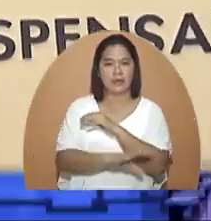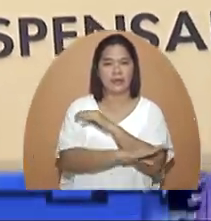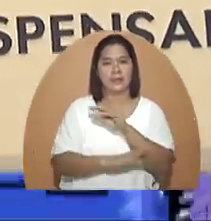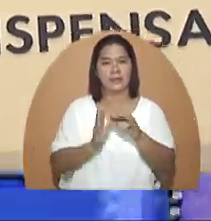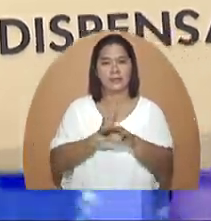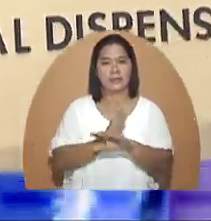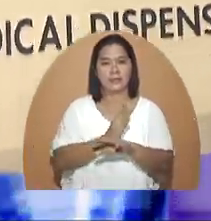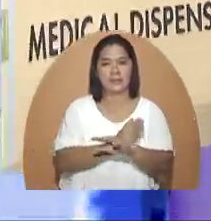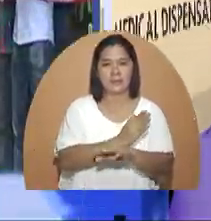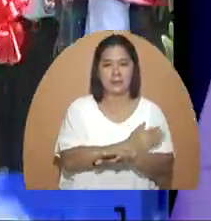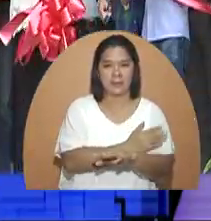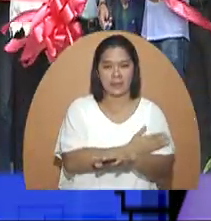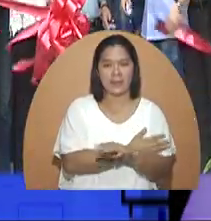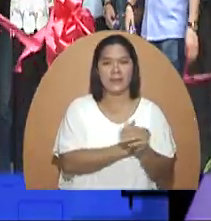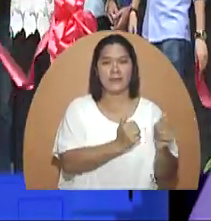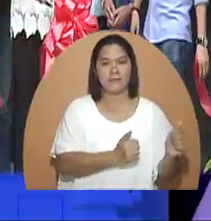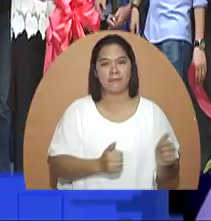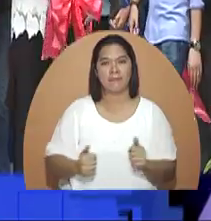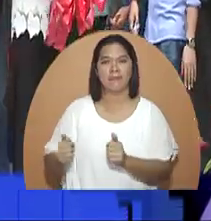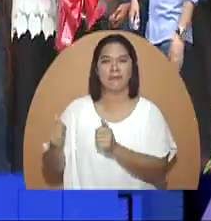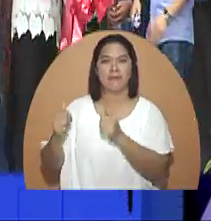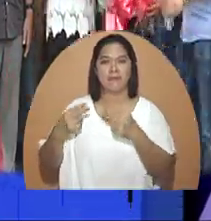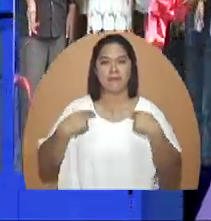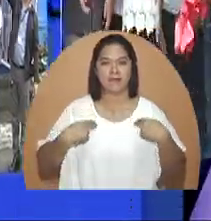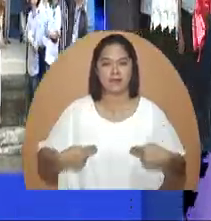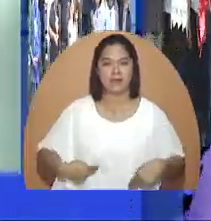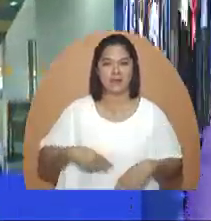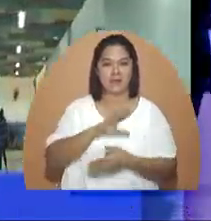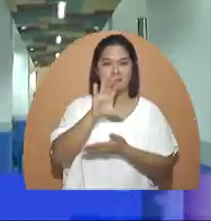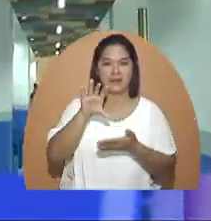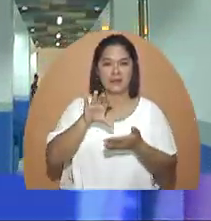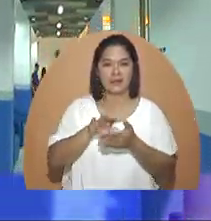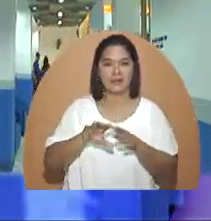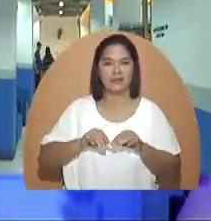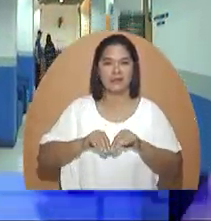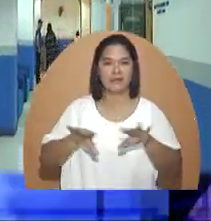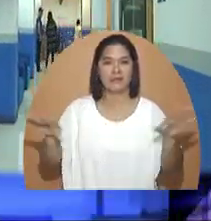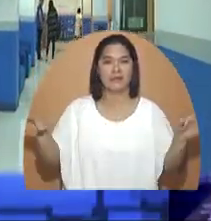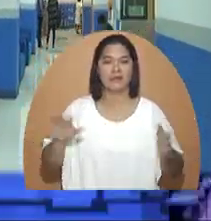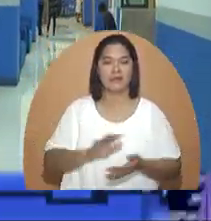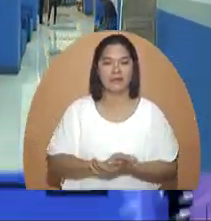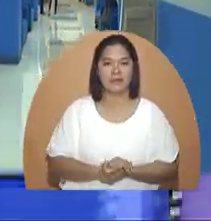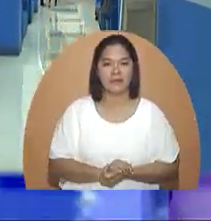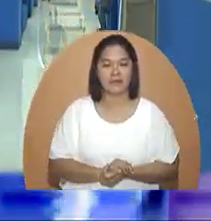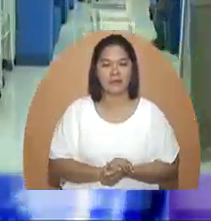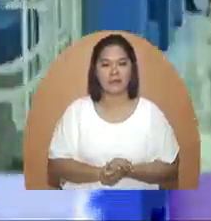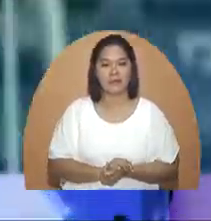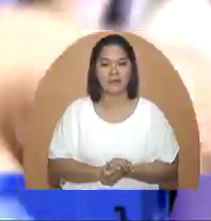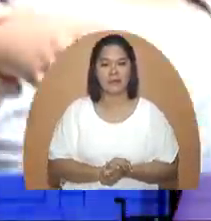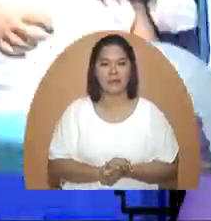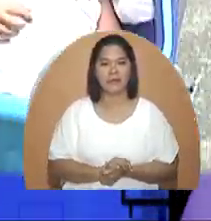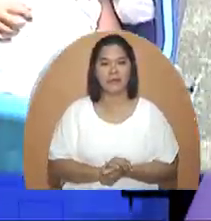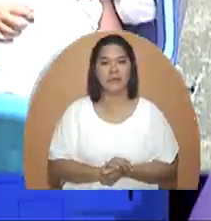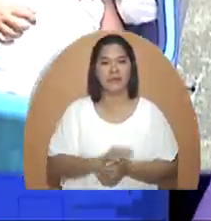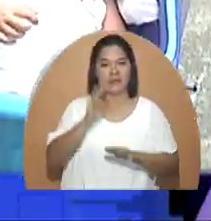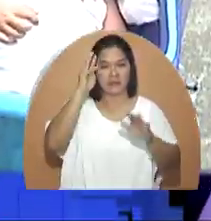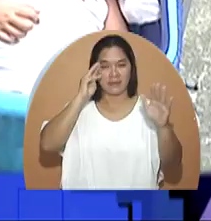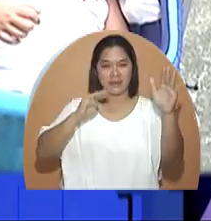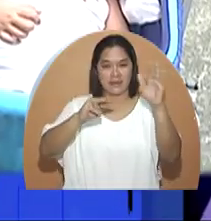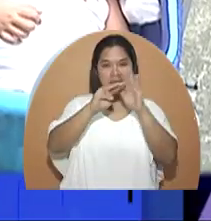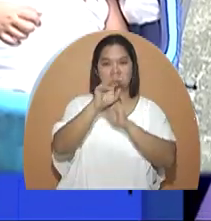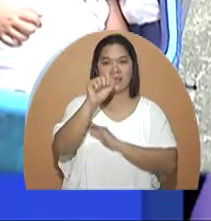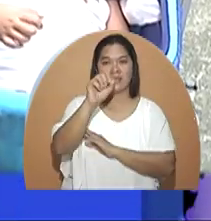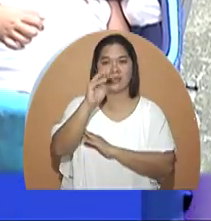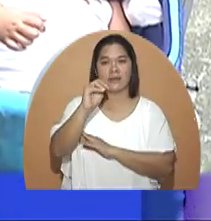pagpapaganda at pagsasayayos ng mga health centers sa buong kapuluan. Mission din